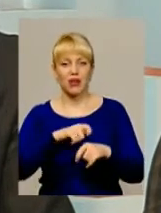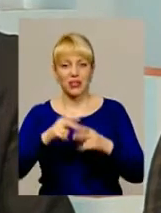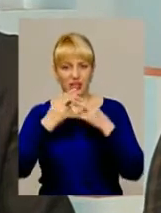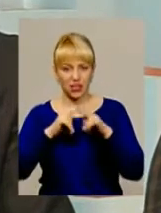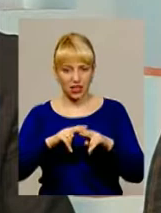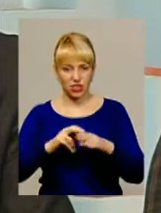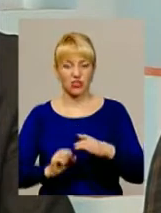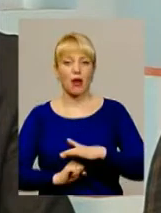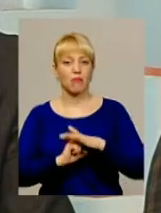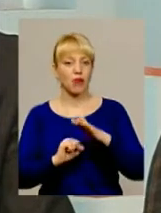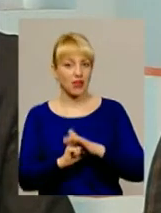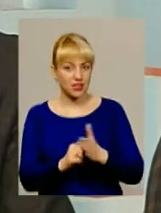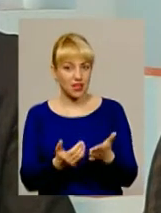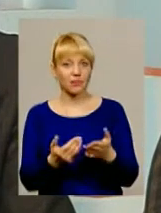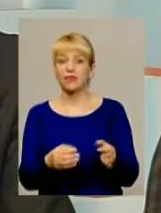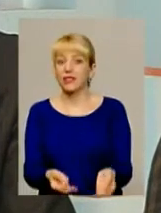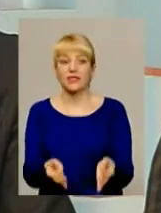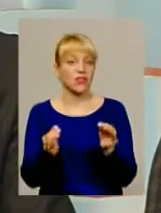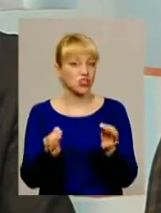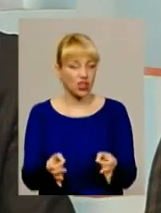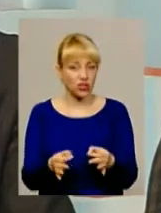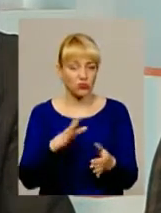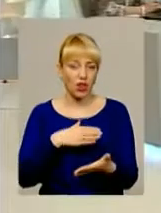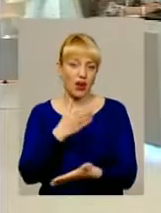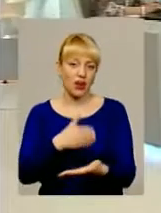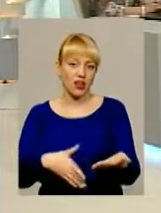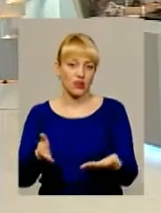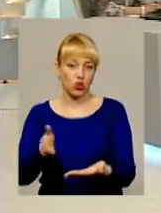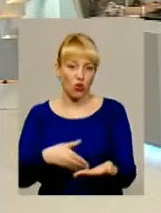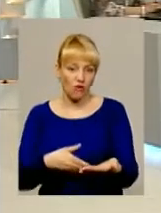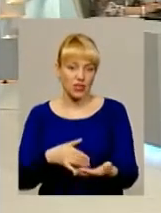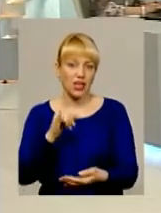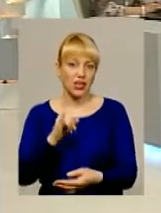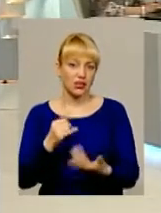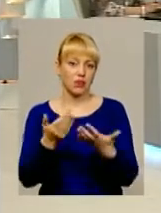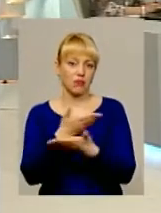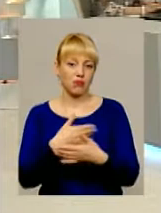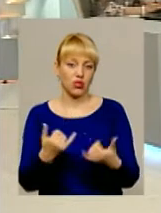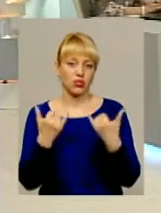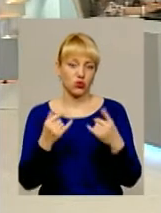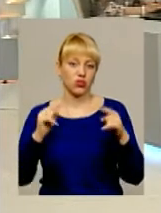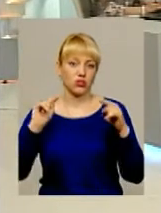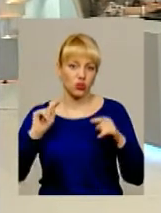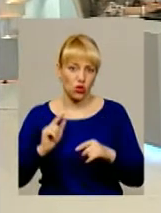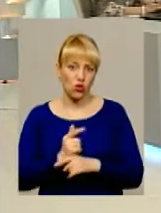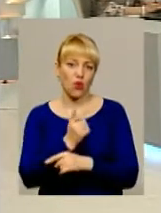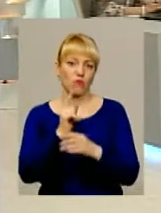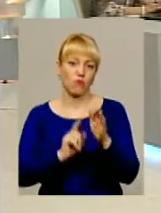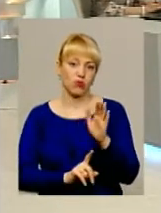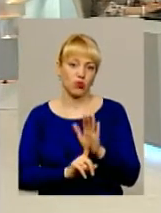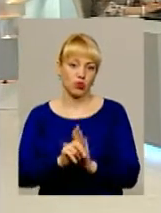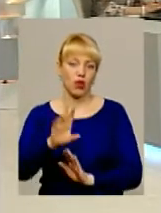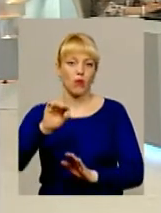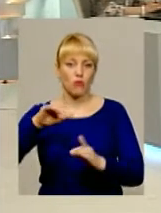звичайно ж, скажімо, була ліквідована, законсервована, і сьогодні ми знову починаємо, розпочинаємо